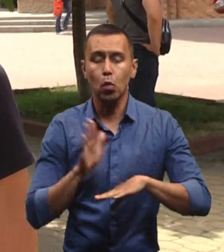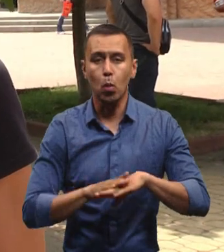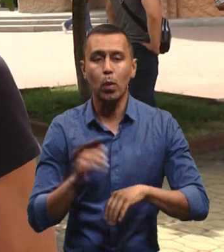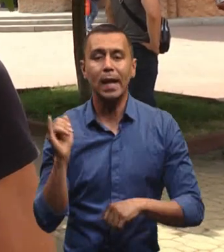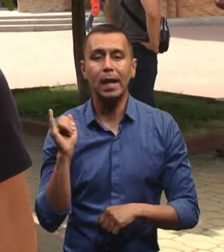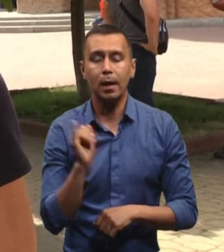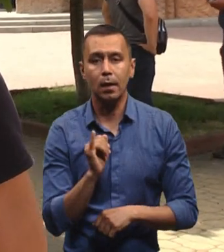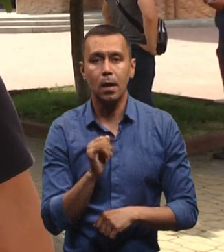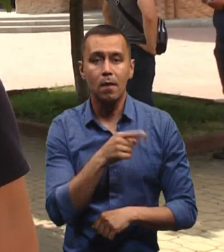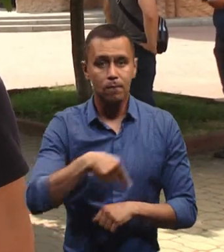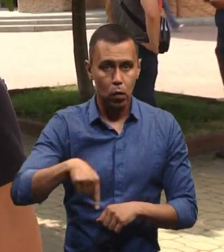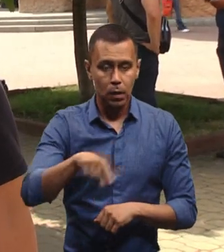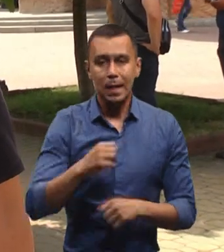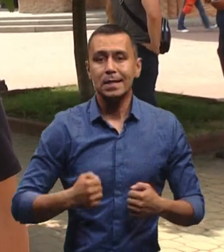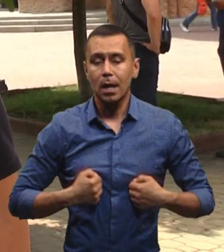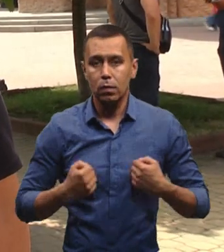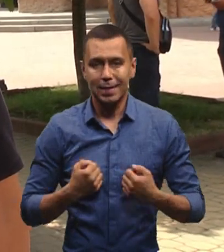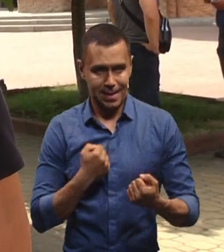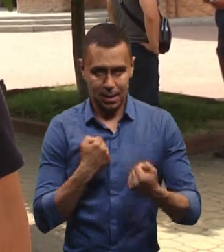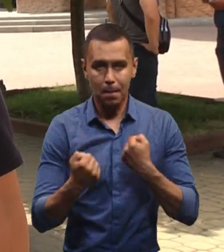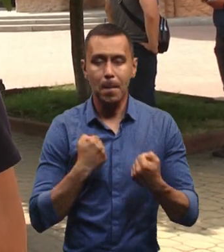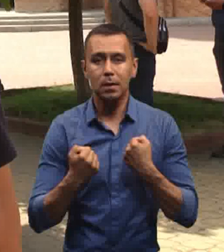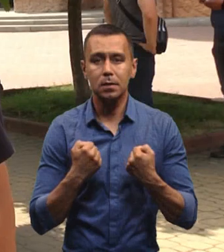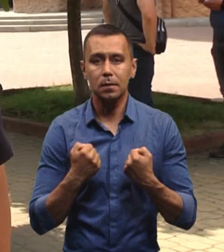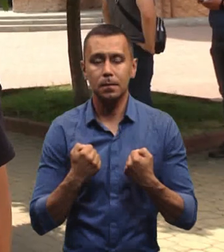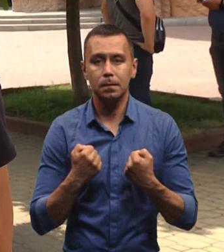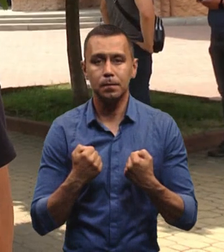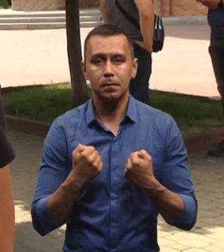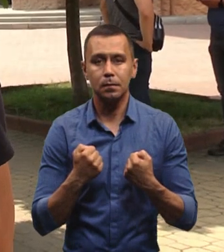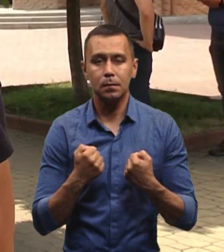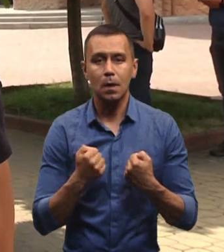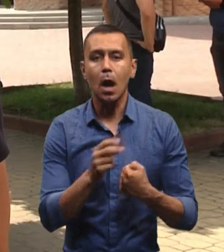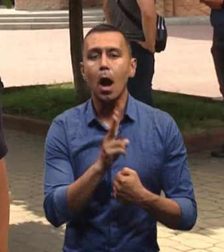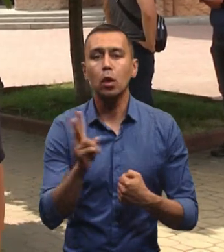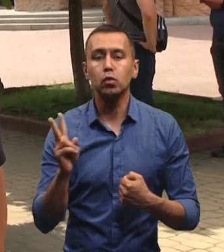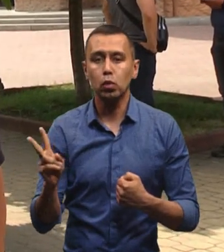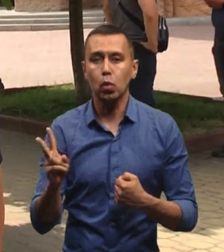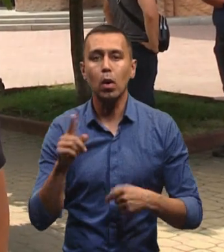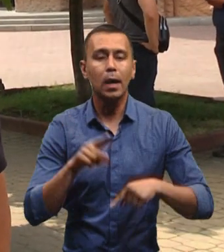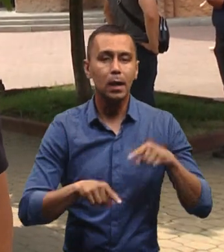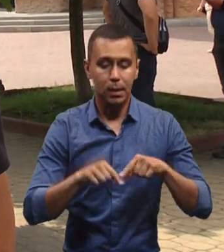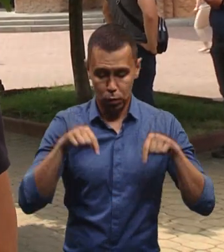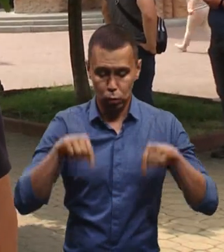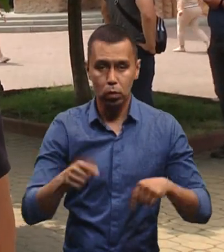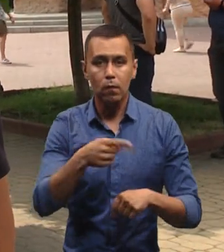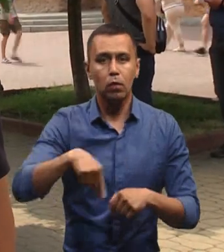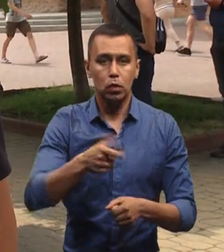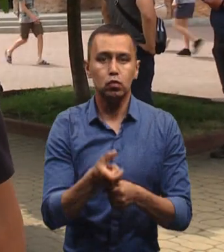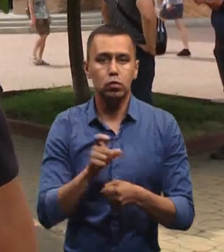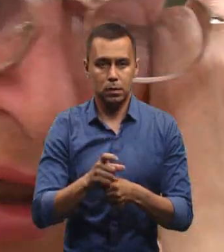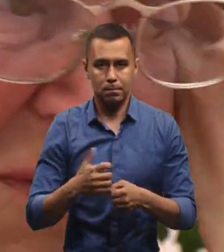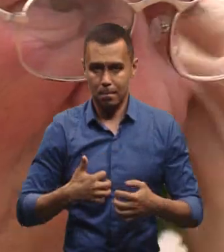і вони стараються триматися. А ці, які рідні тут, вони дуже